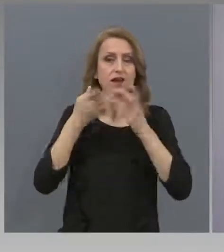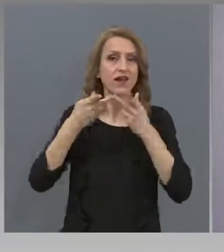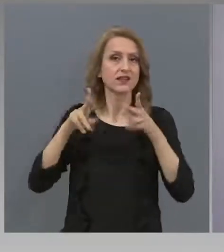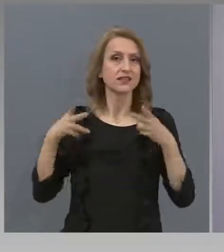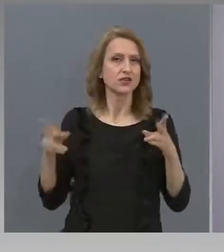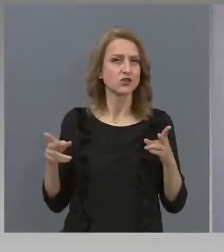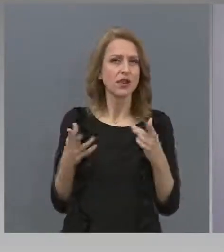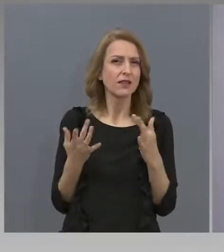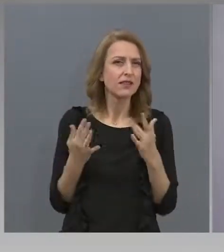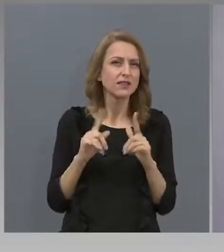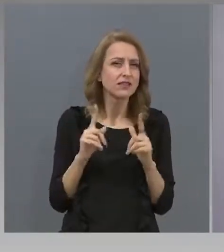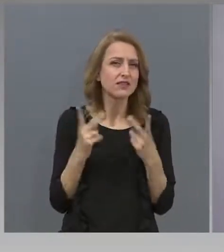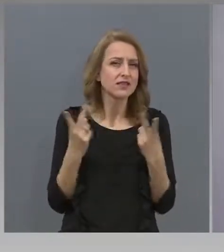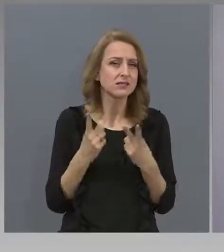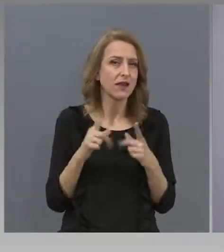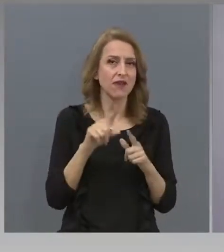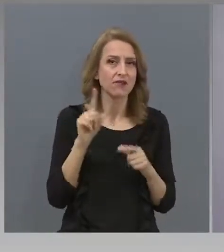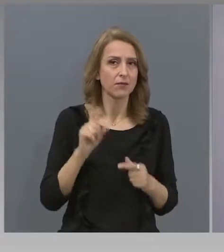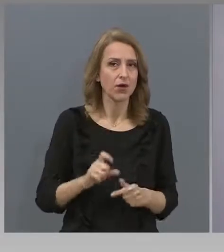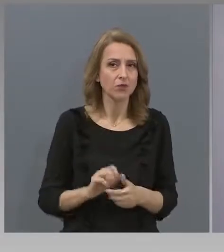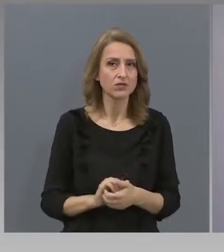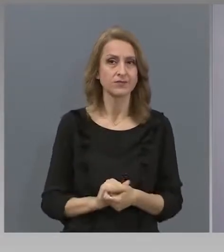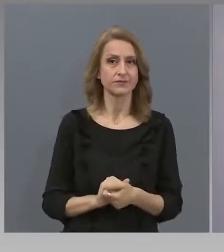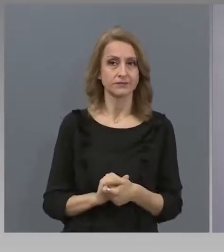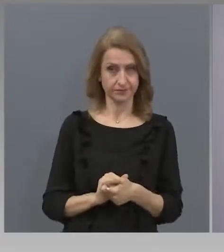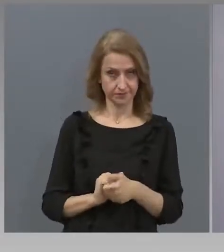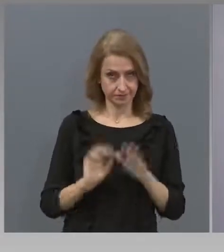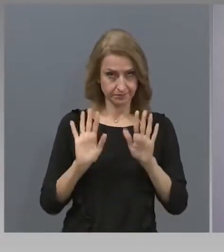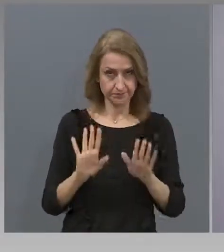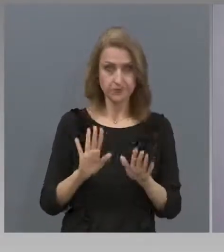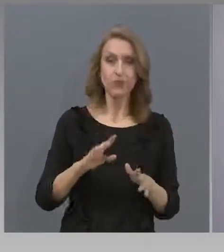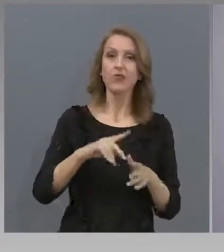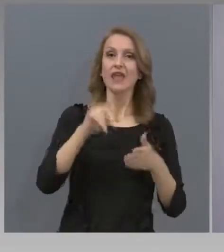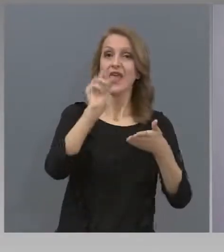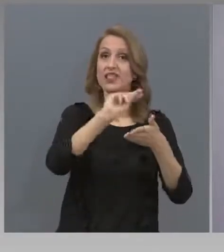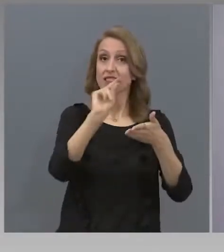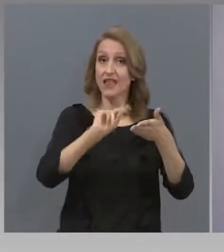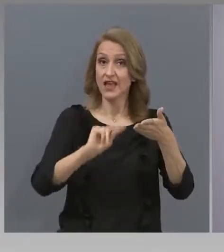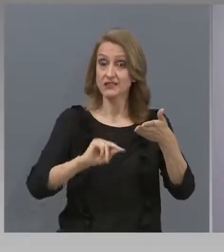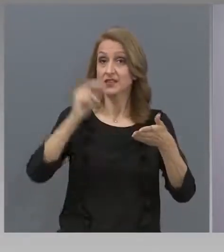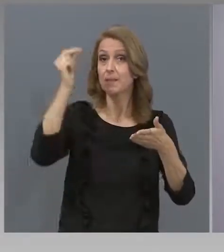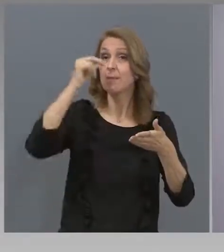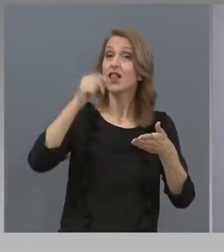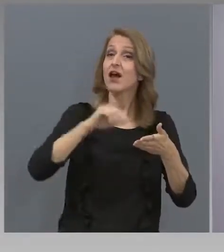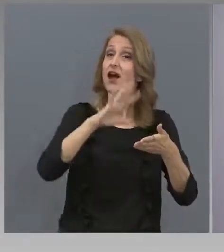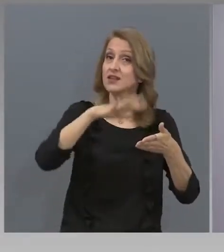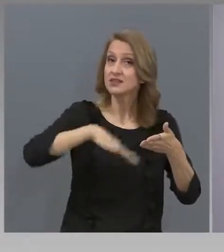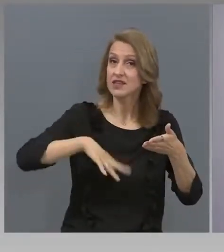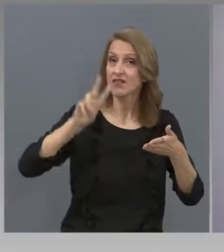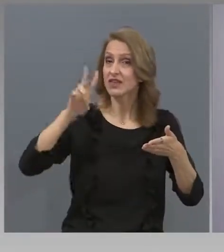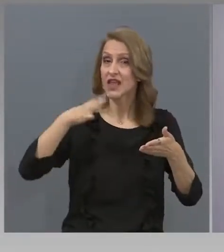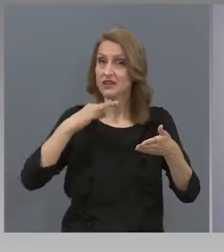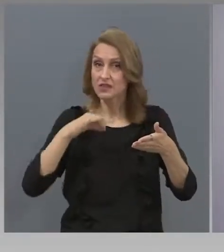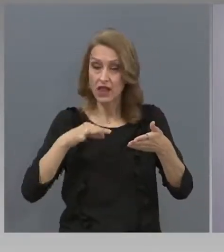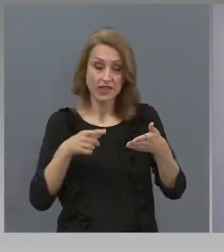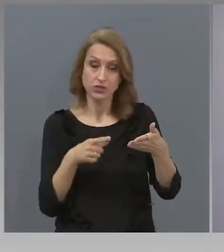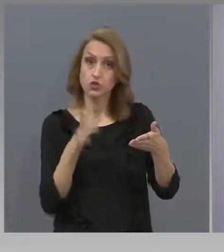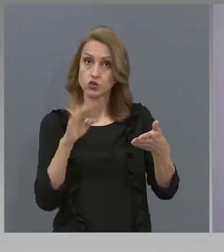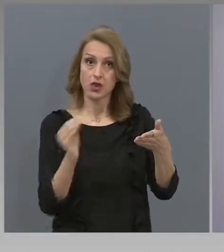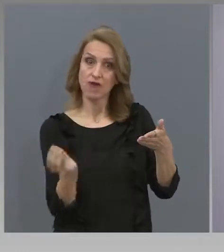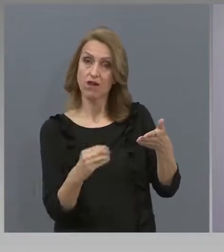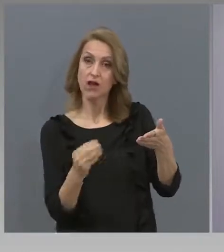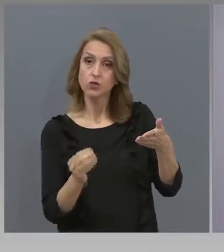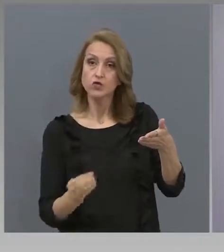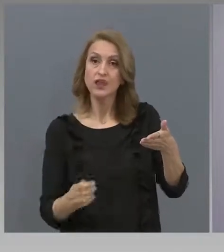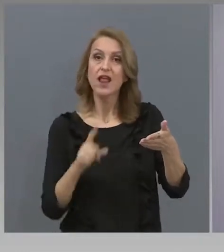Може би нещо не ви разбрах въпроса. Тестът по български за 12 клас е един. Ще включвате ли там въпроси, които